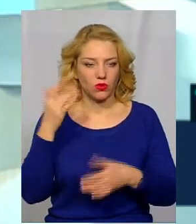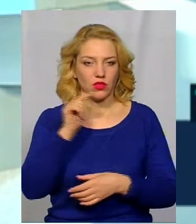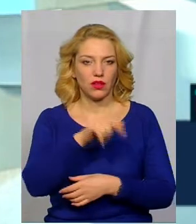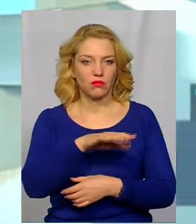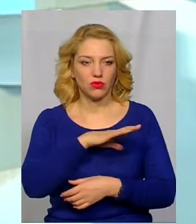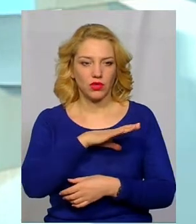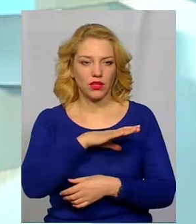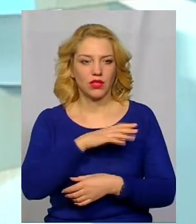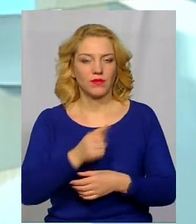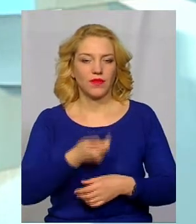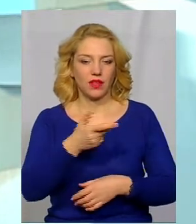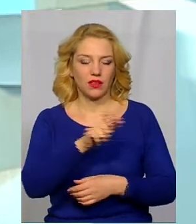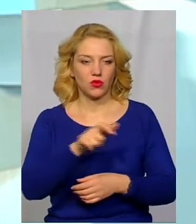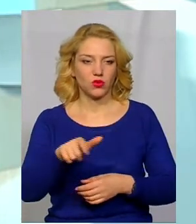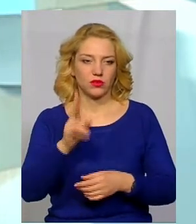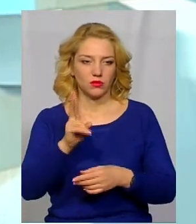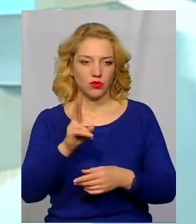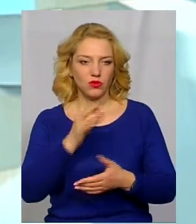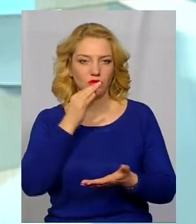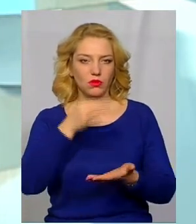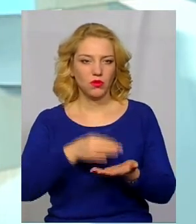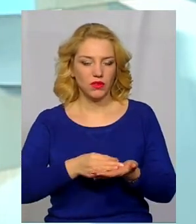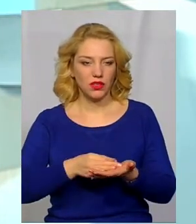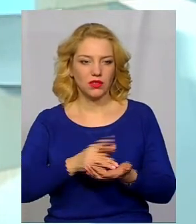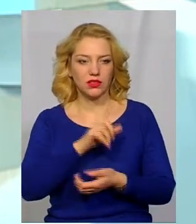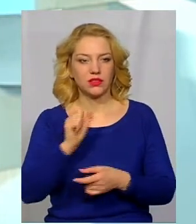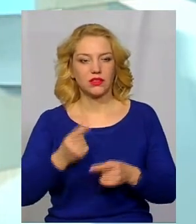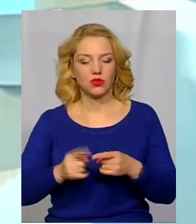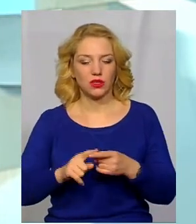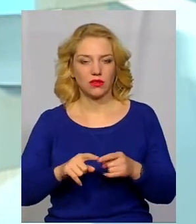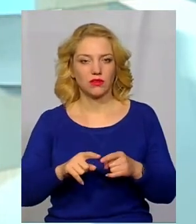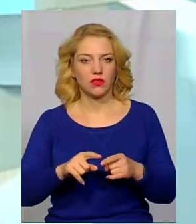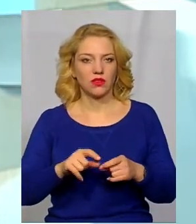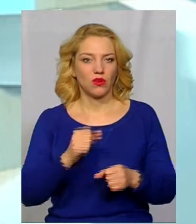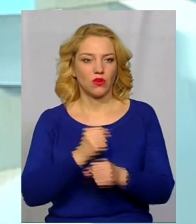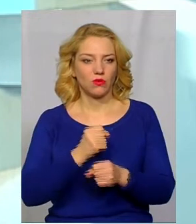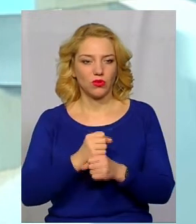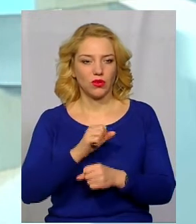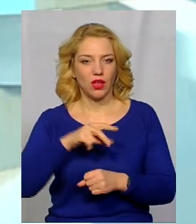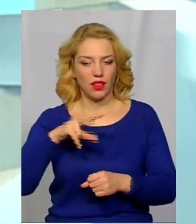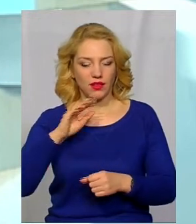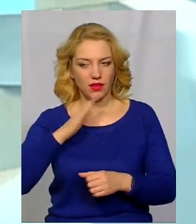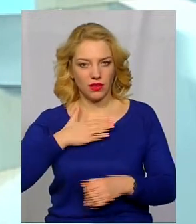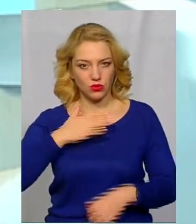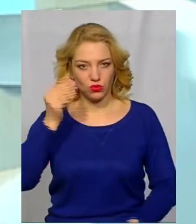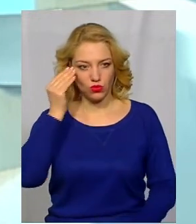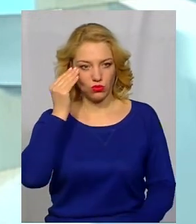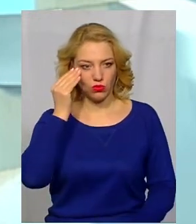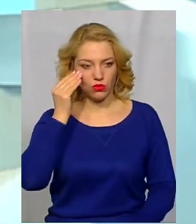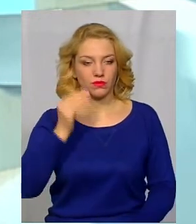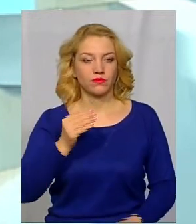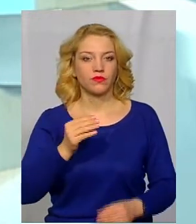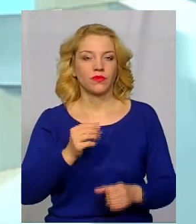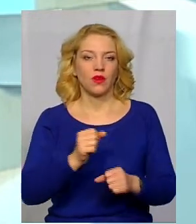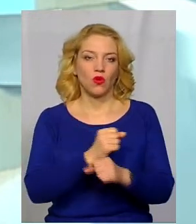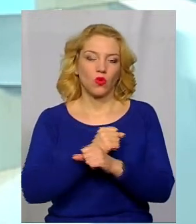Там було декілька осіб, які відповідали безпосередньо за цю ділянку роботи. Але, на нашу думку, курорти